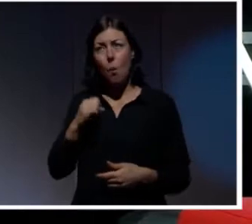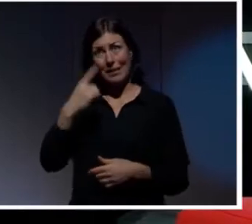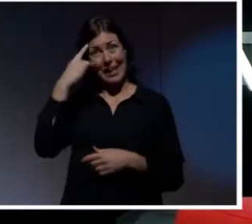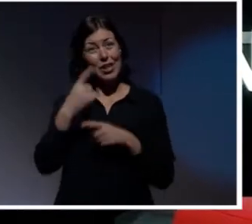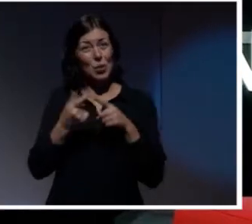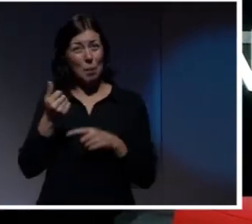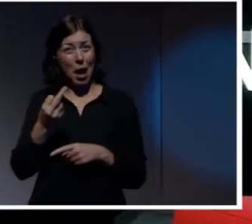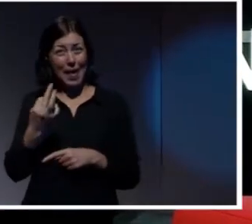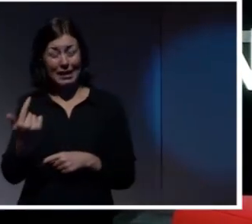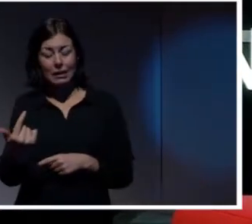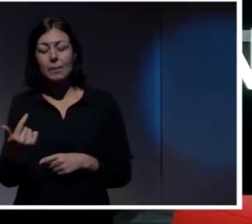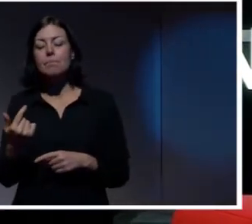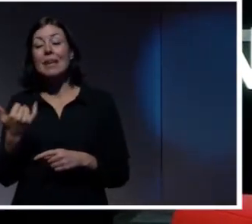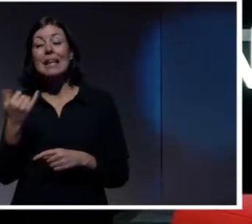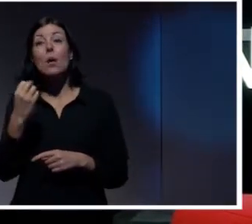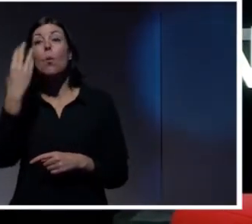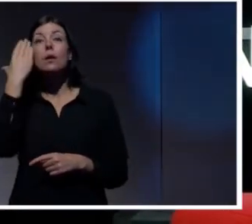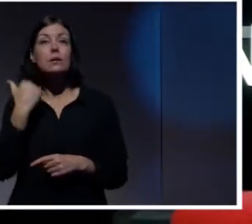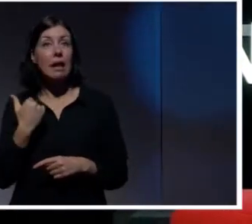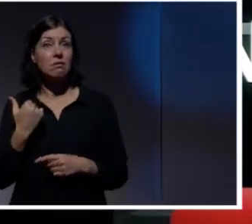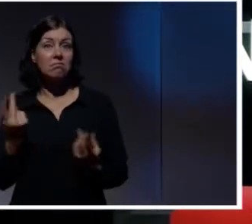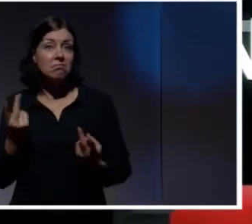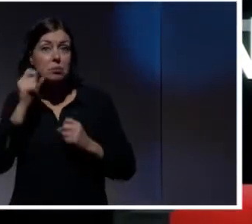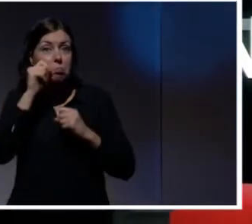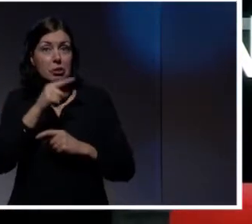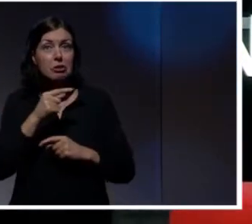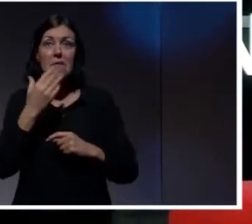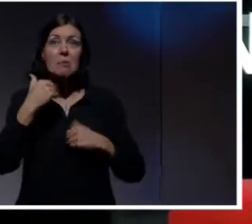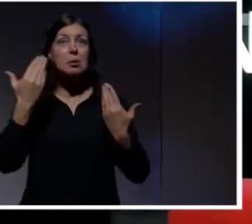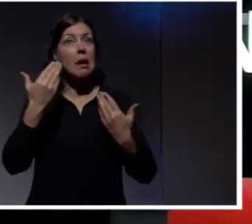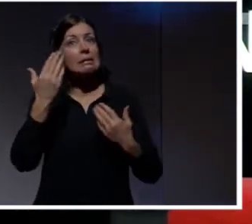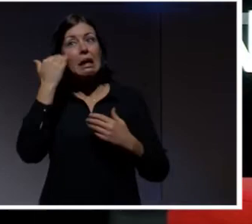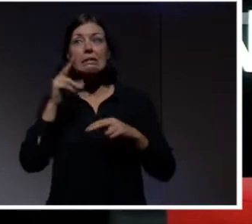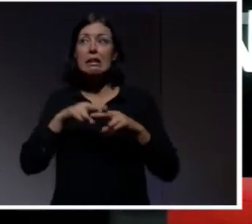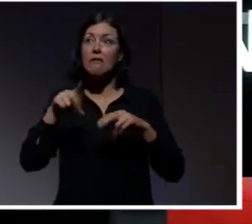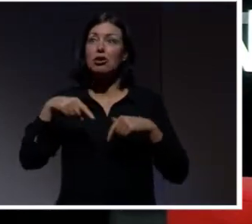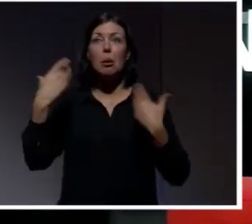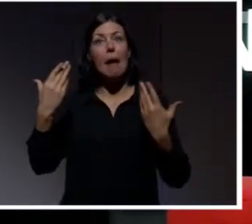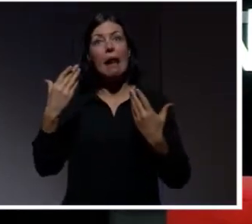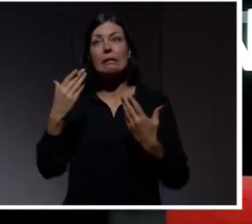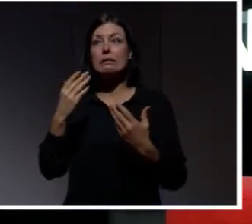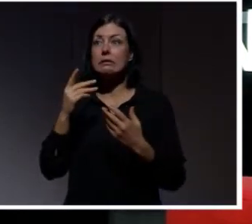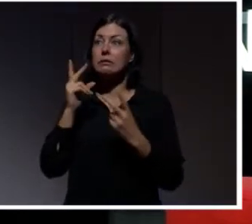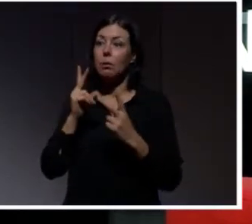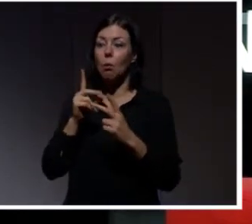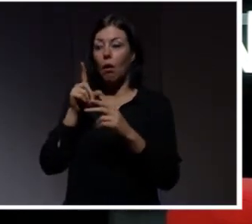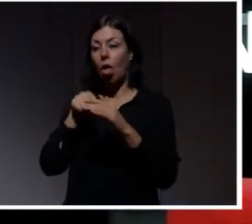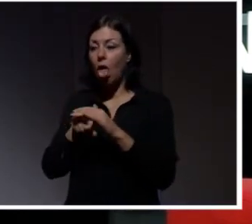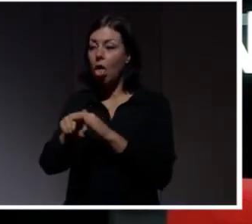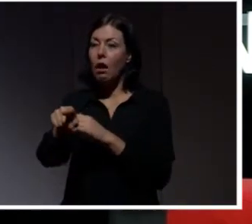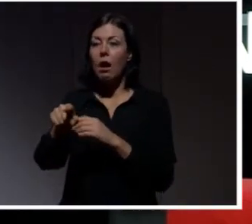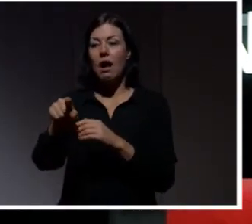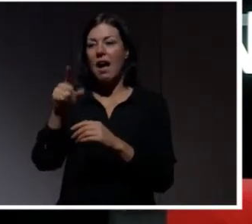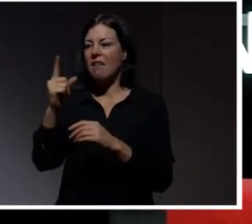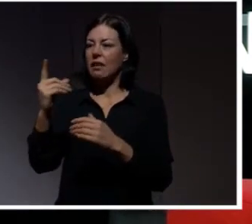Sårbarheter. För tio år sedan då fanns inte det att vem som helst kunde sitta var som helst. Och angripa ett helt